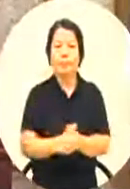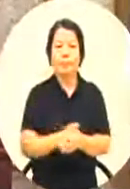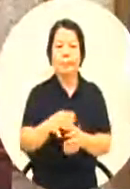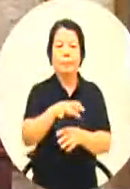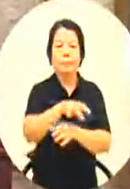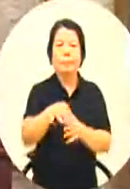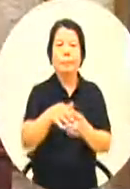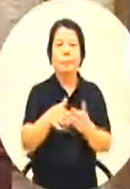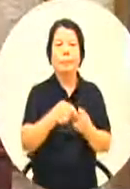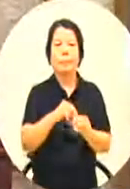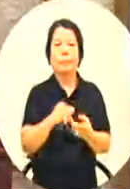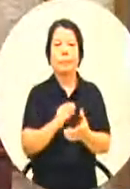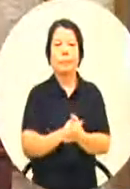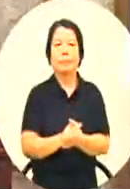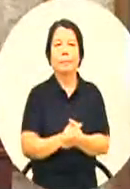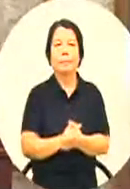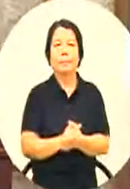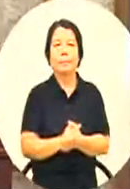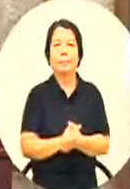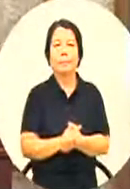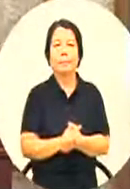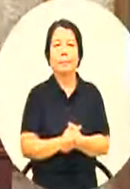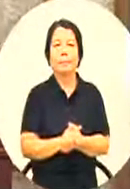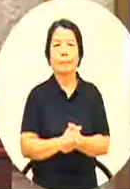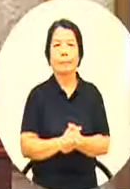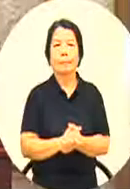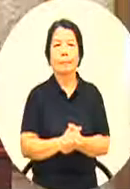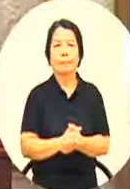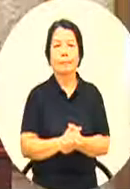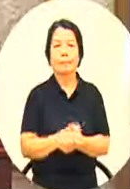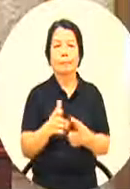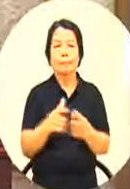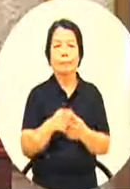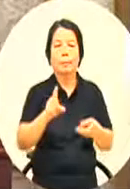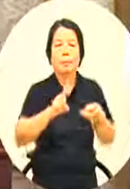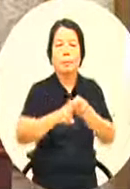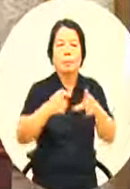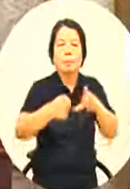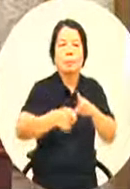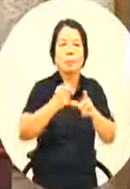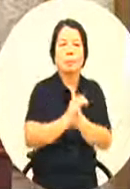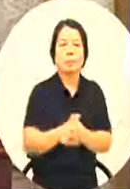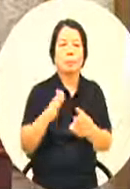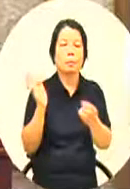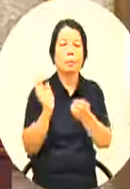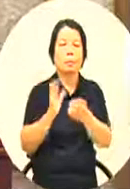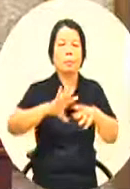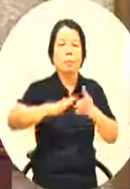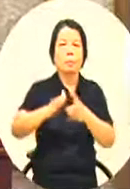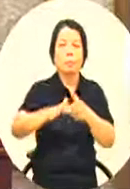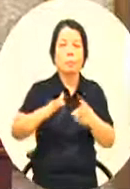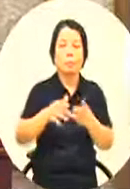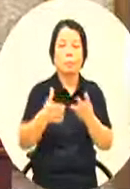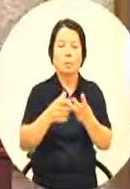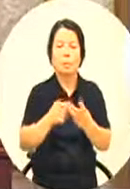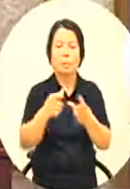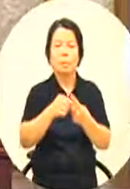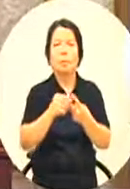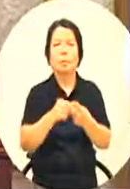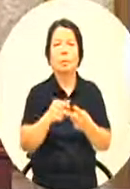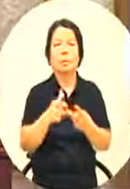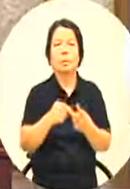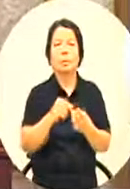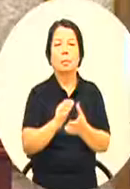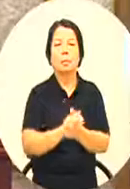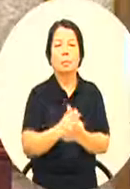例如说王公国小的球场还有上伟国小的球场